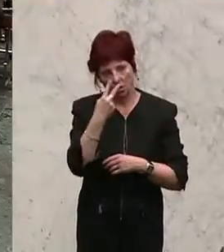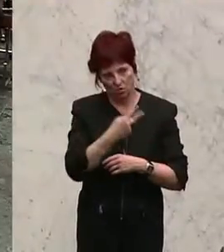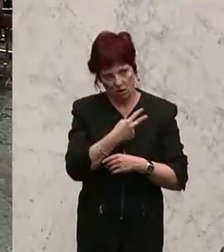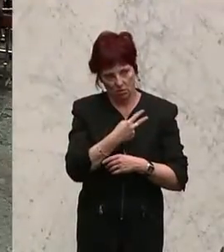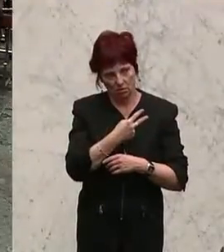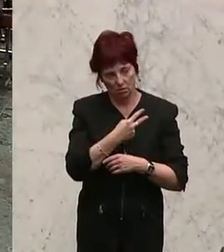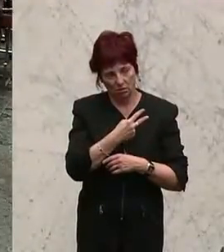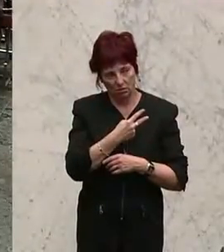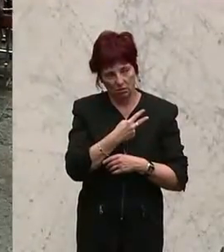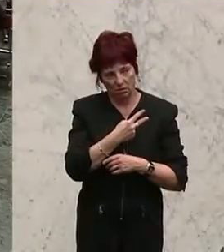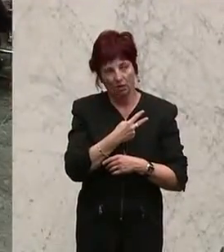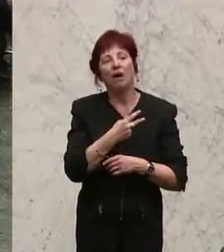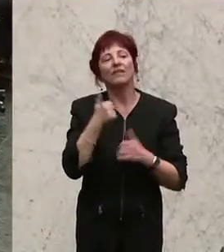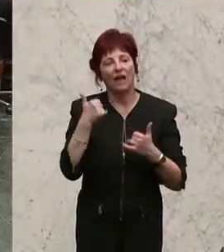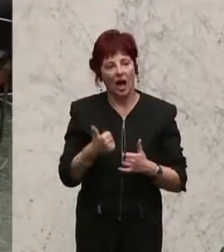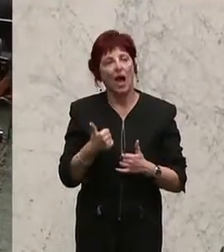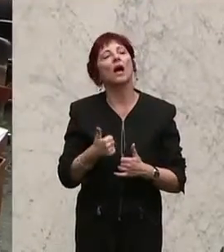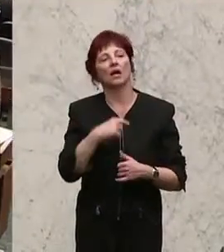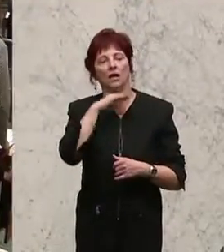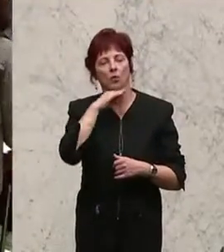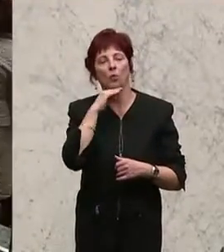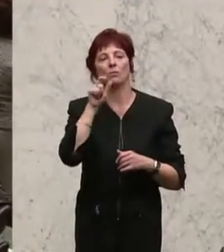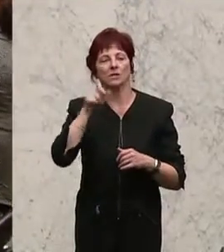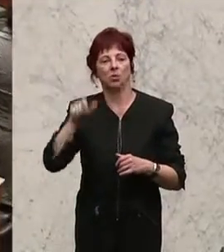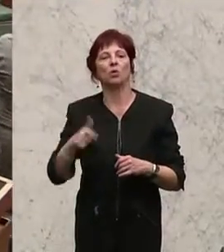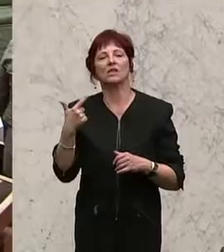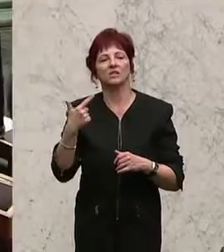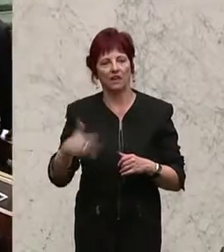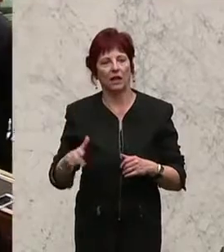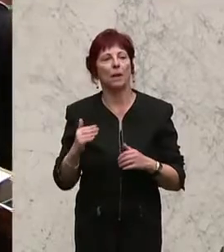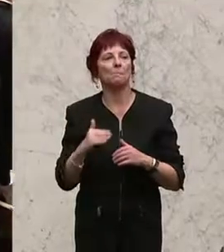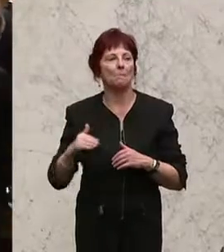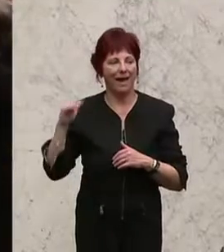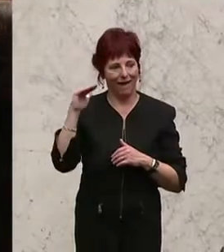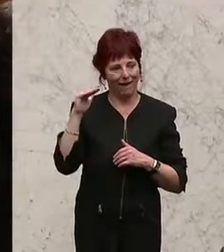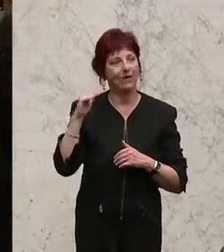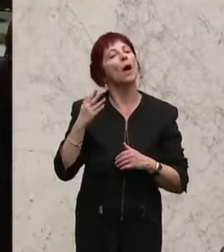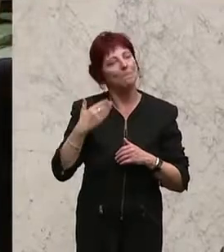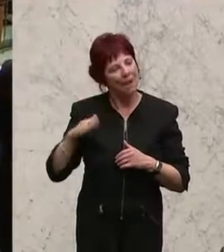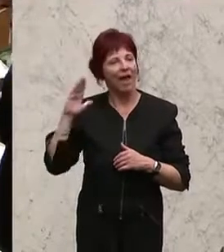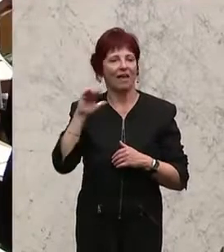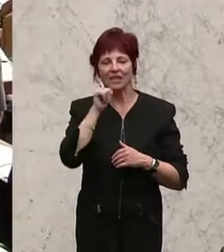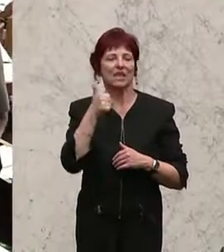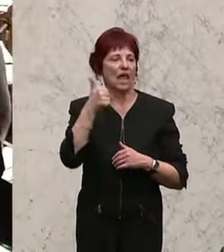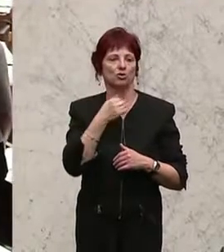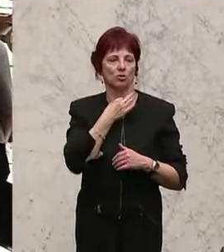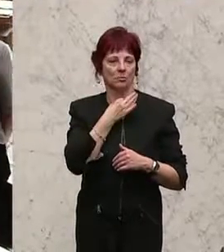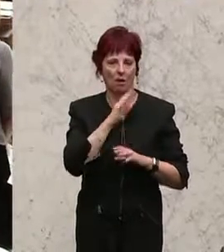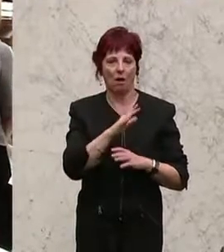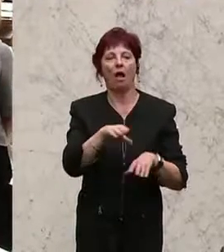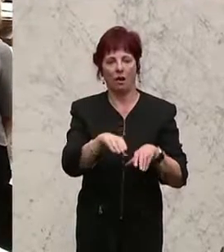mit der erforderlichen Zweidrittelmehrheit, aber mehrheitlich, angenommen.